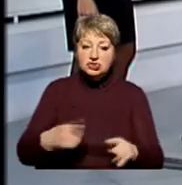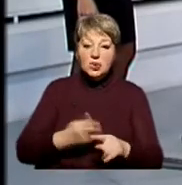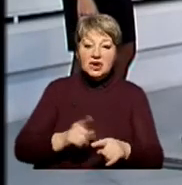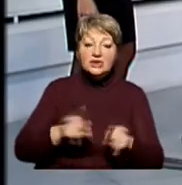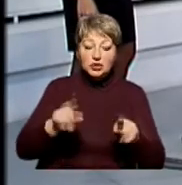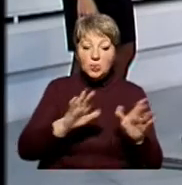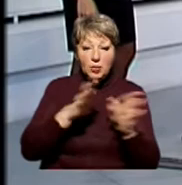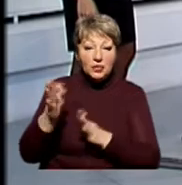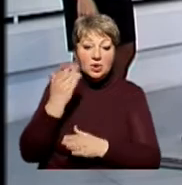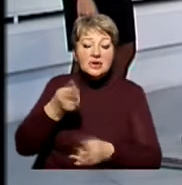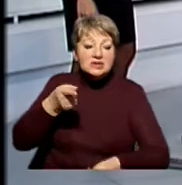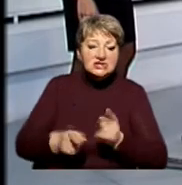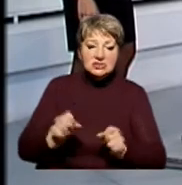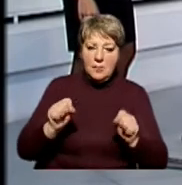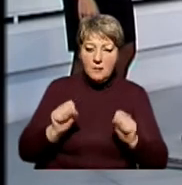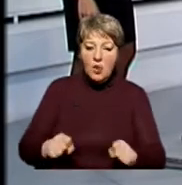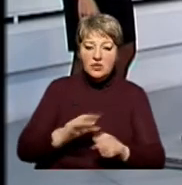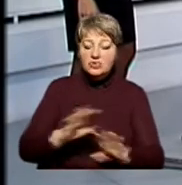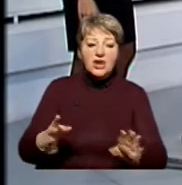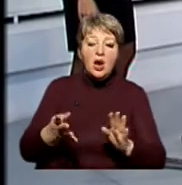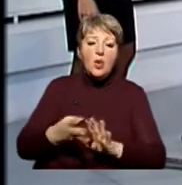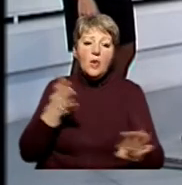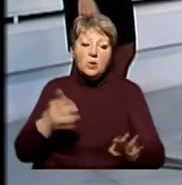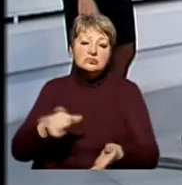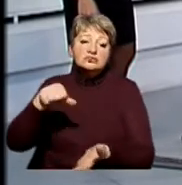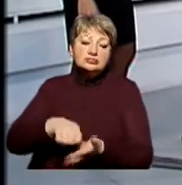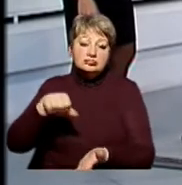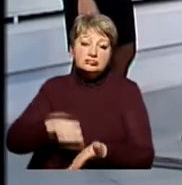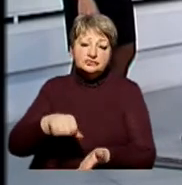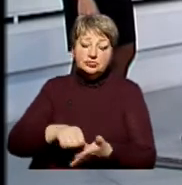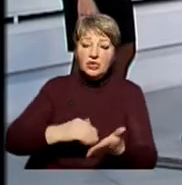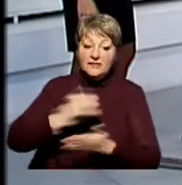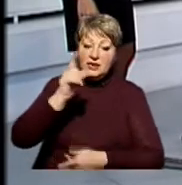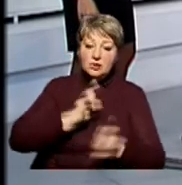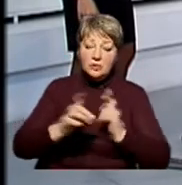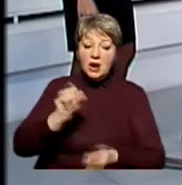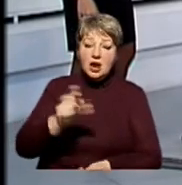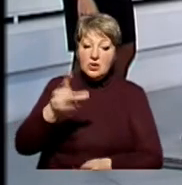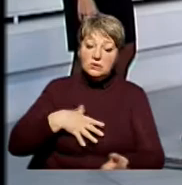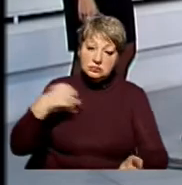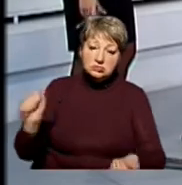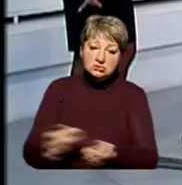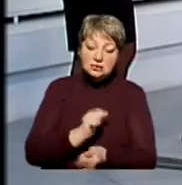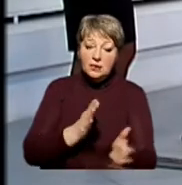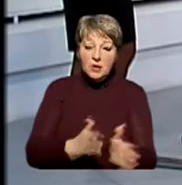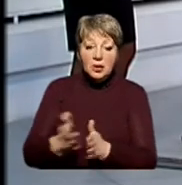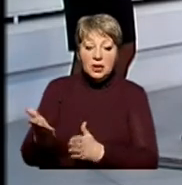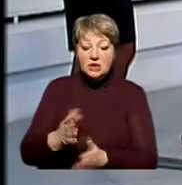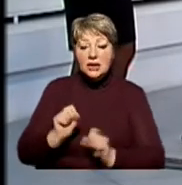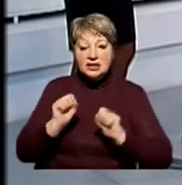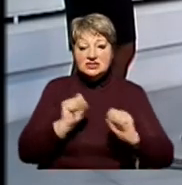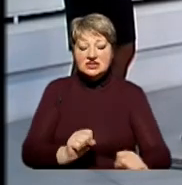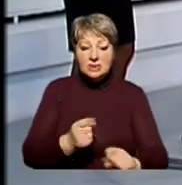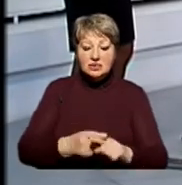той момент, коли ми дійсно можемо не чергового зелену кнопку обрати в Верховну Раду, а людина з принципової позиції, яка буде захищати саме вас. Не